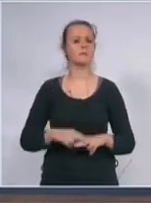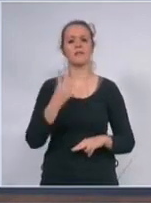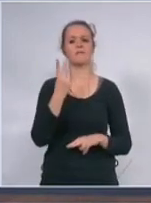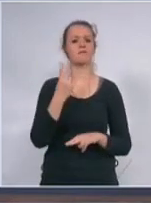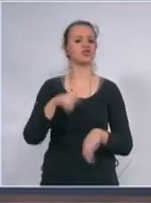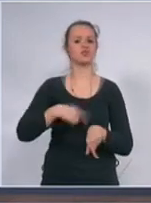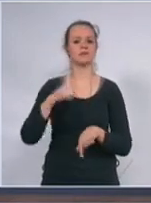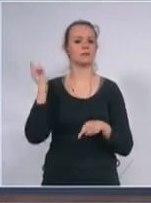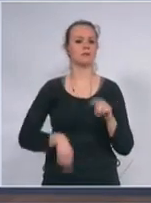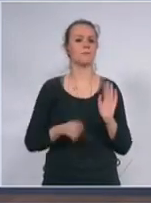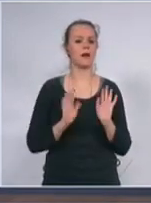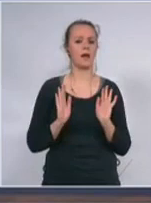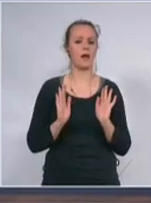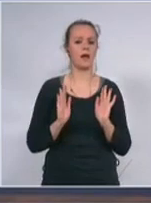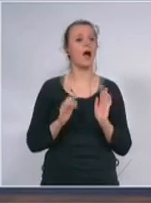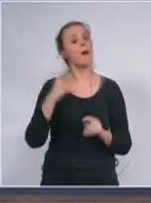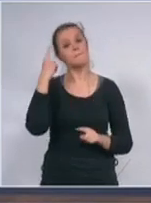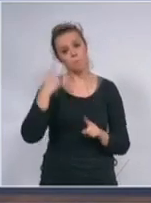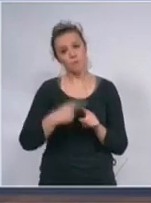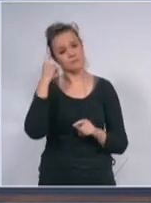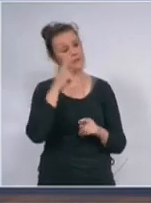a mislim da ću za to imati i podršku lekara